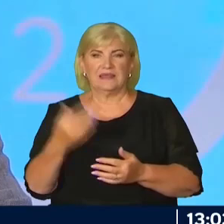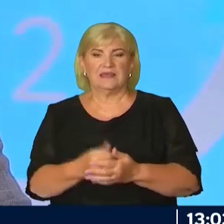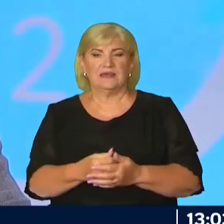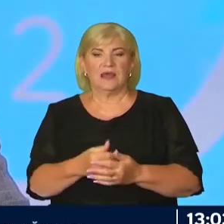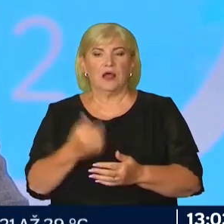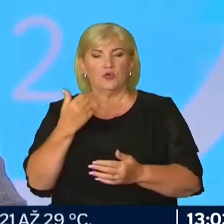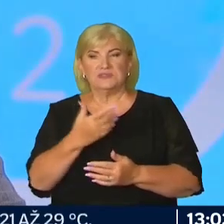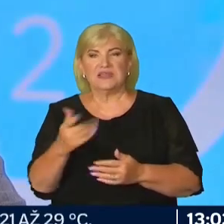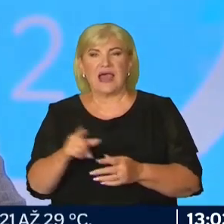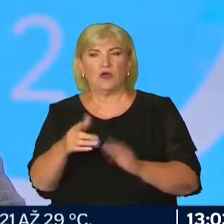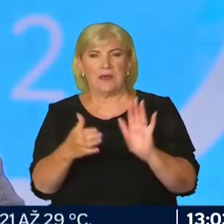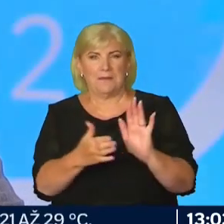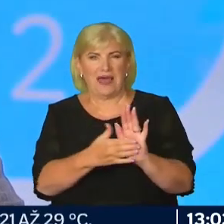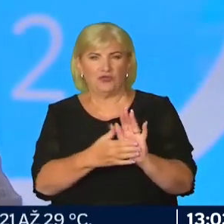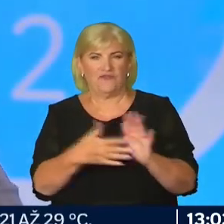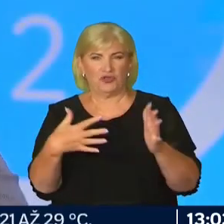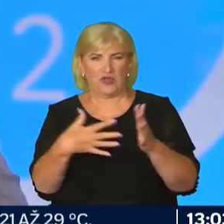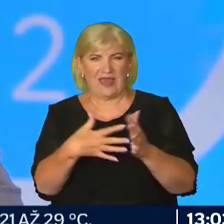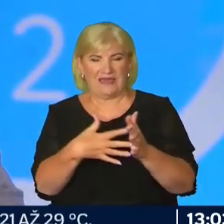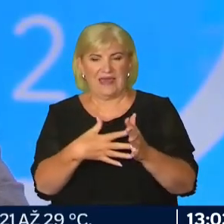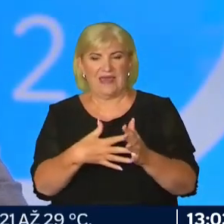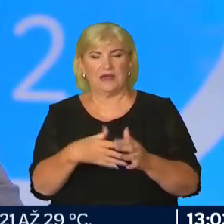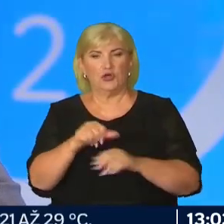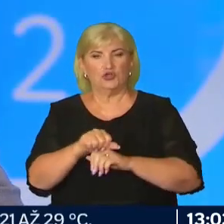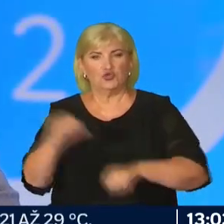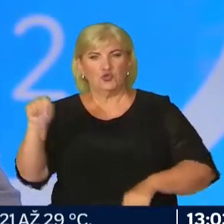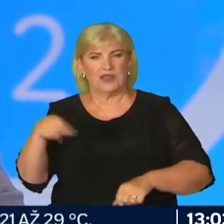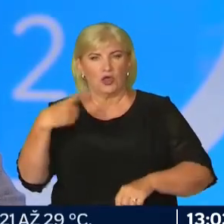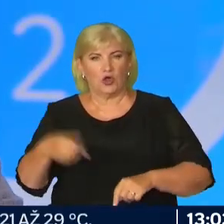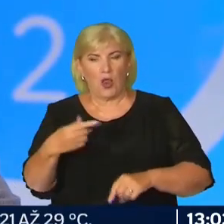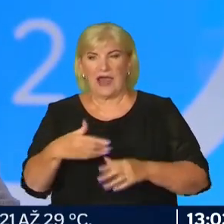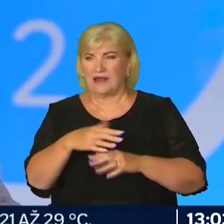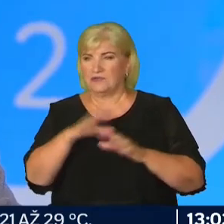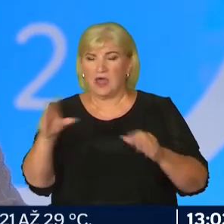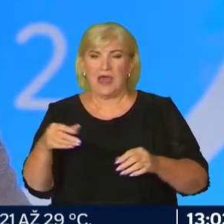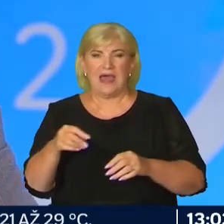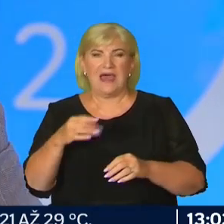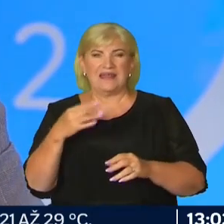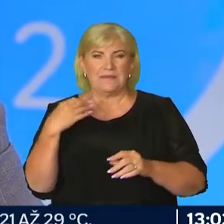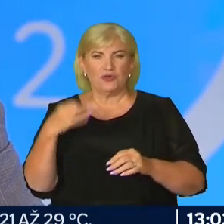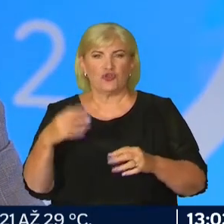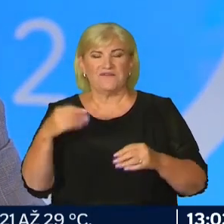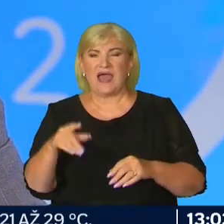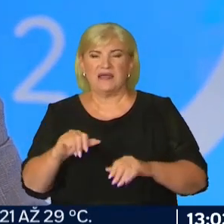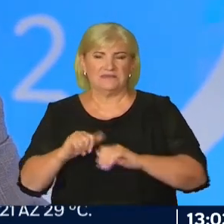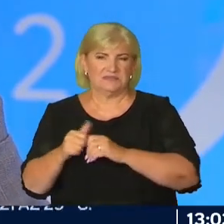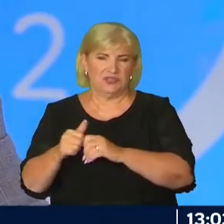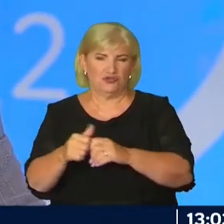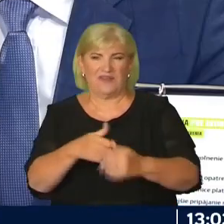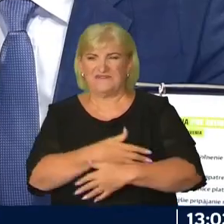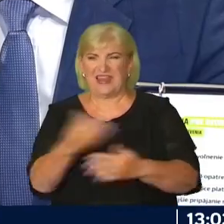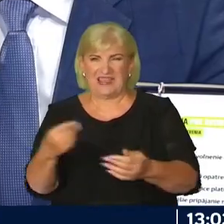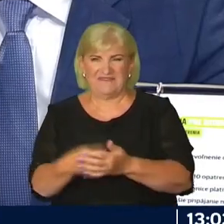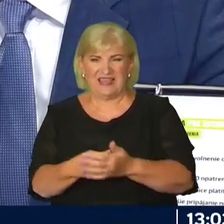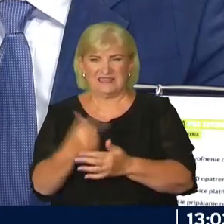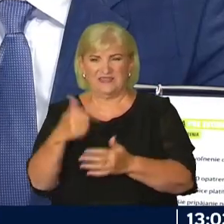ľudia ako je Matovič, Heger, pán Sulík, Kolár a neviem kto, všetko Remišová, zrujnovali verejné financie v